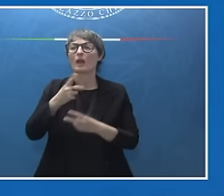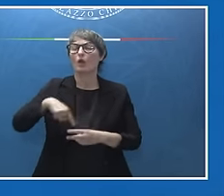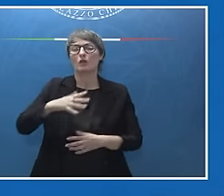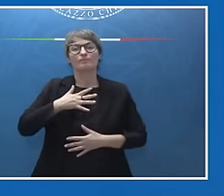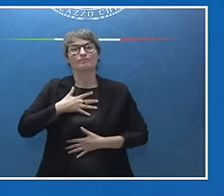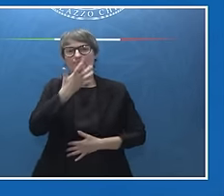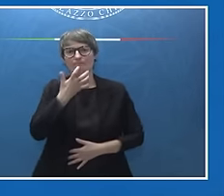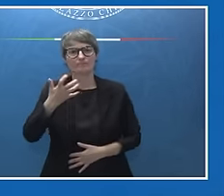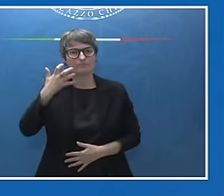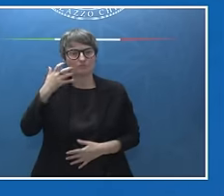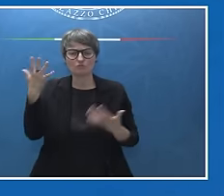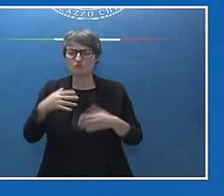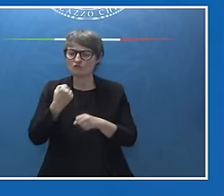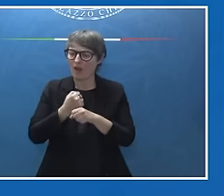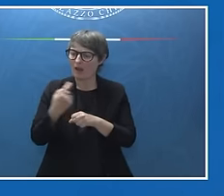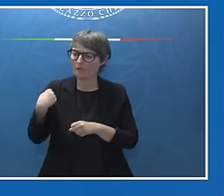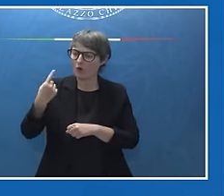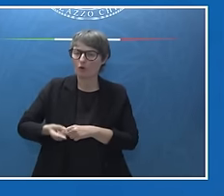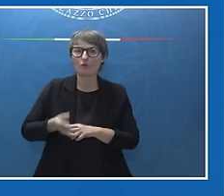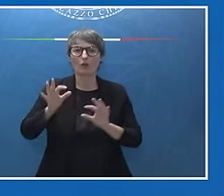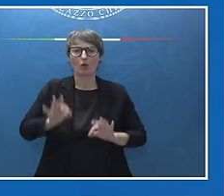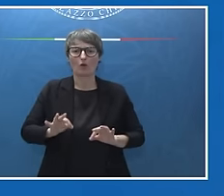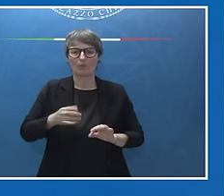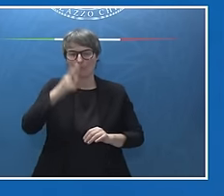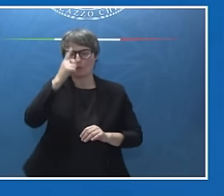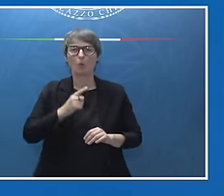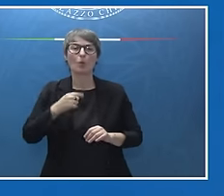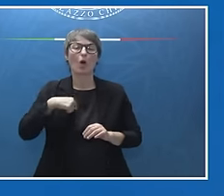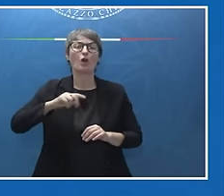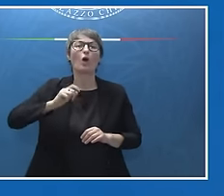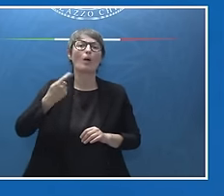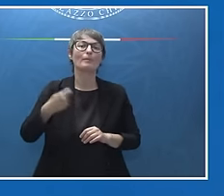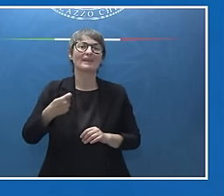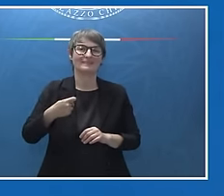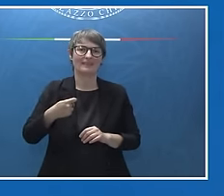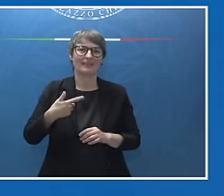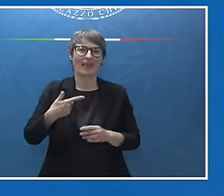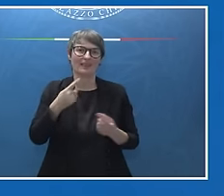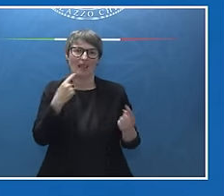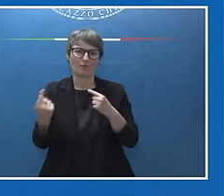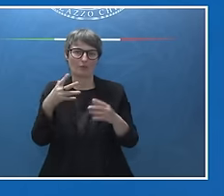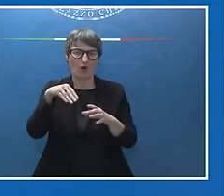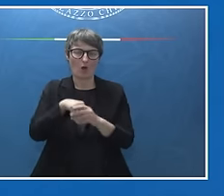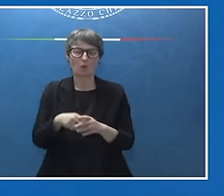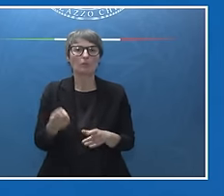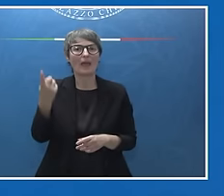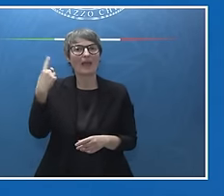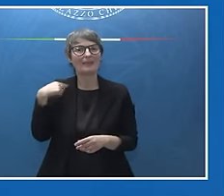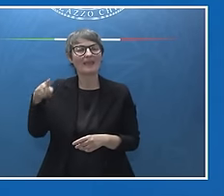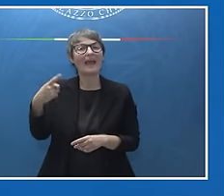al quale ho lavorato come Presidente di turno del Forum. Ieri abbiamo ascoltato il Segretario generale dell'Ocse